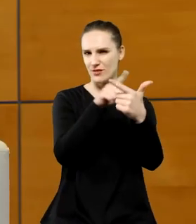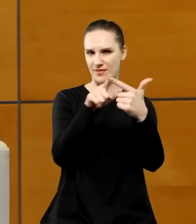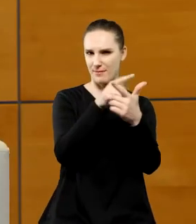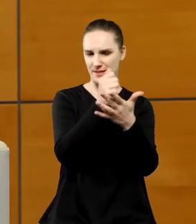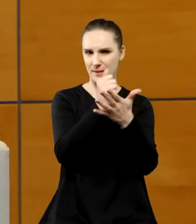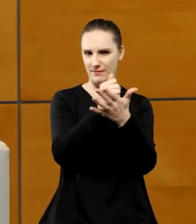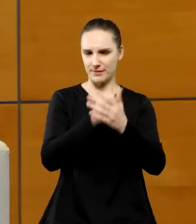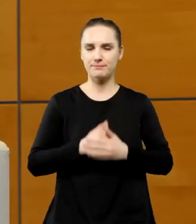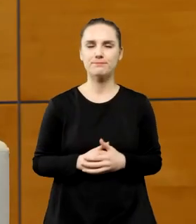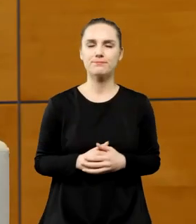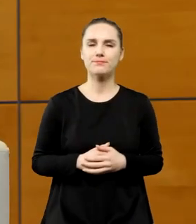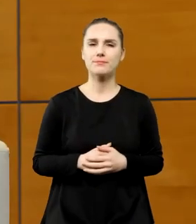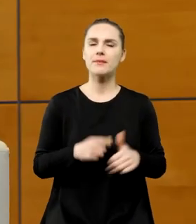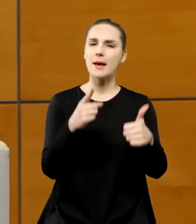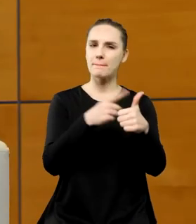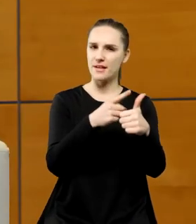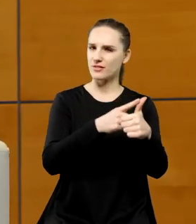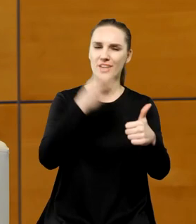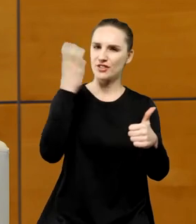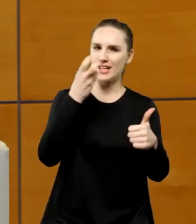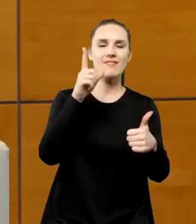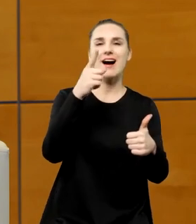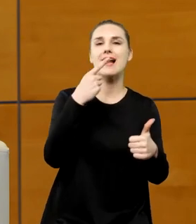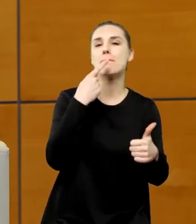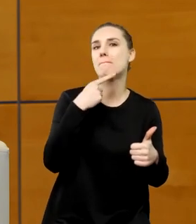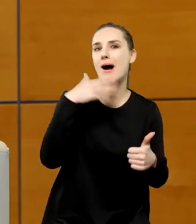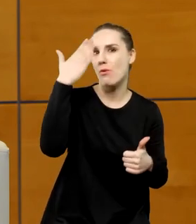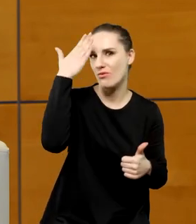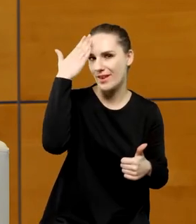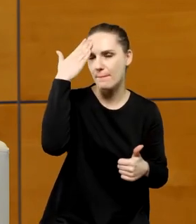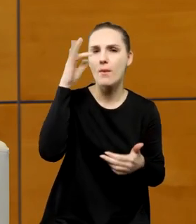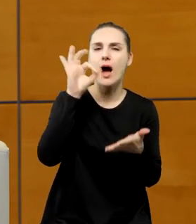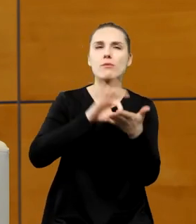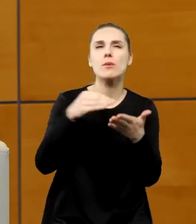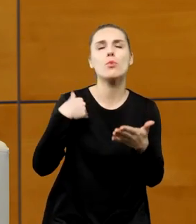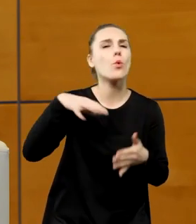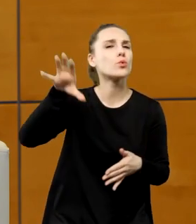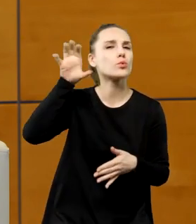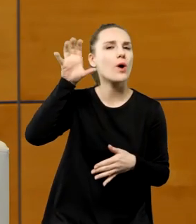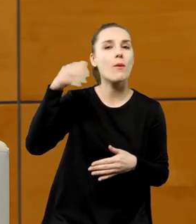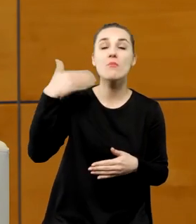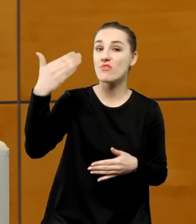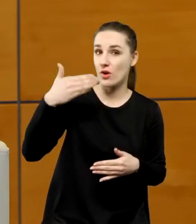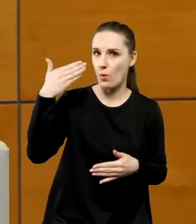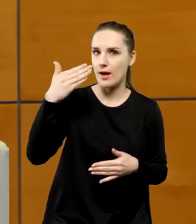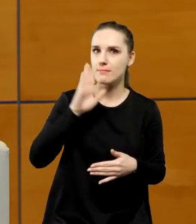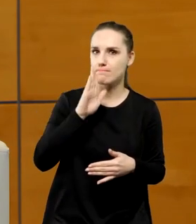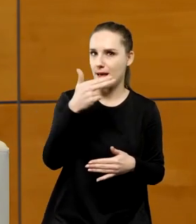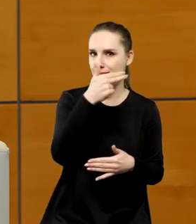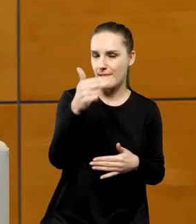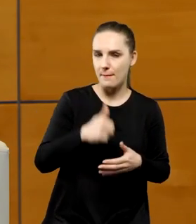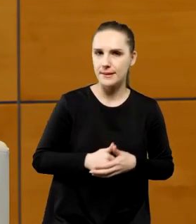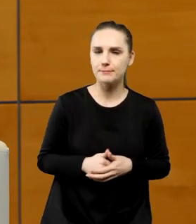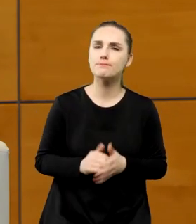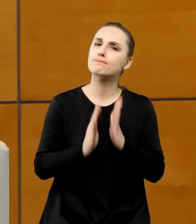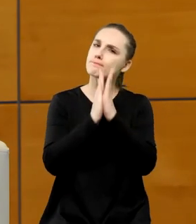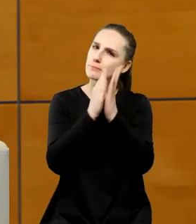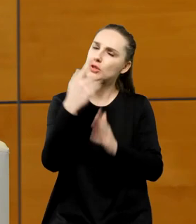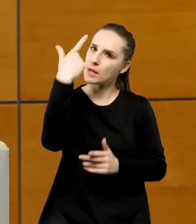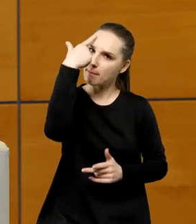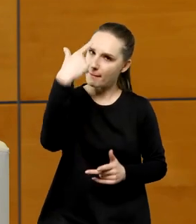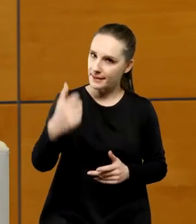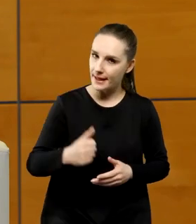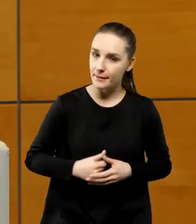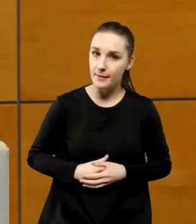bardzo według mnie ciekawa choć niewiele o niej wiem kiedyś słuchałem pewnego wykładu na ten temat otóż pamiętajmy o tym że